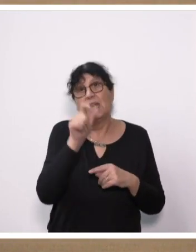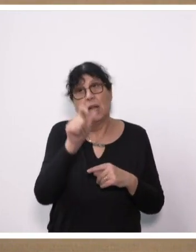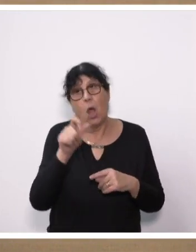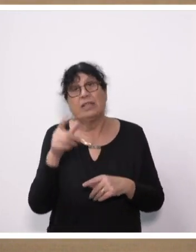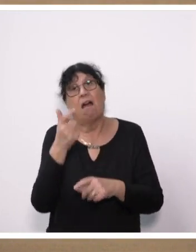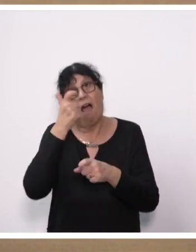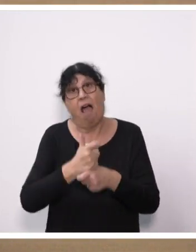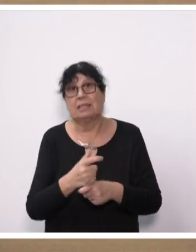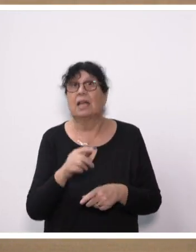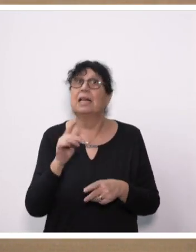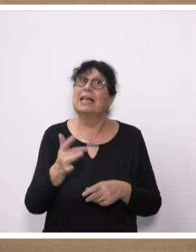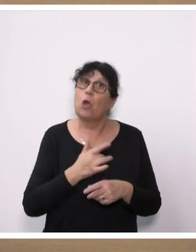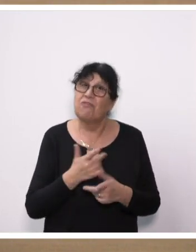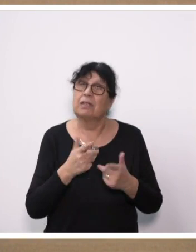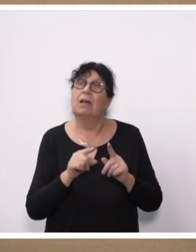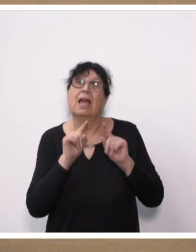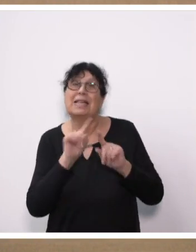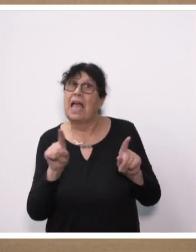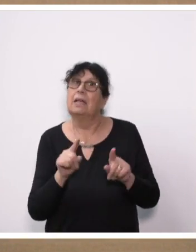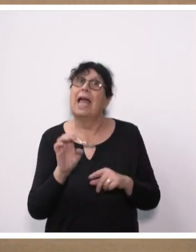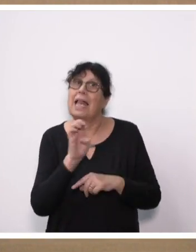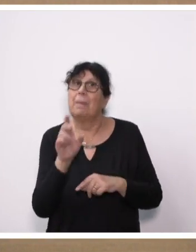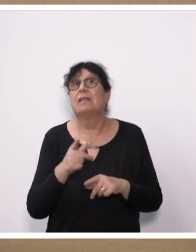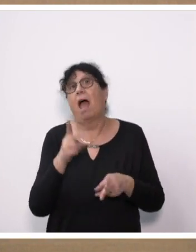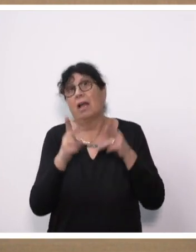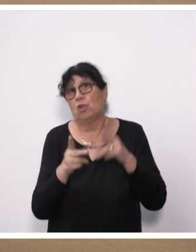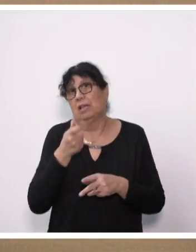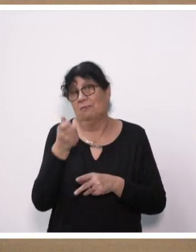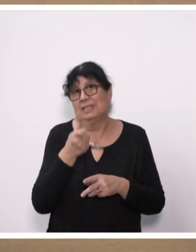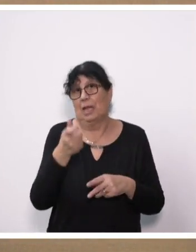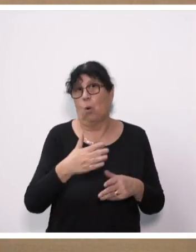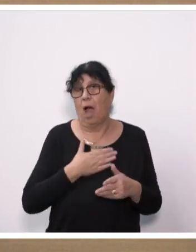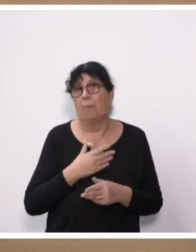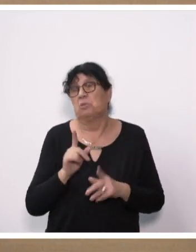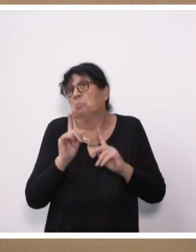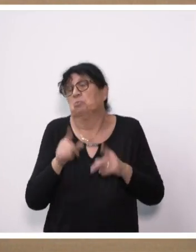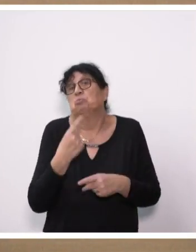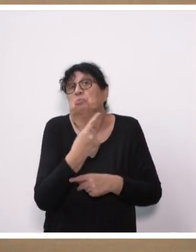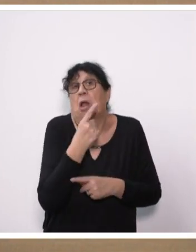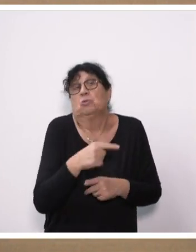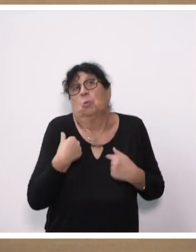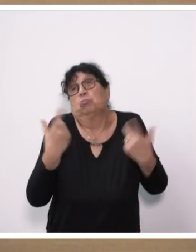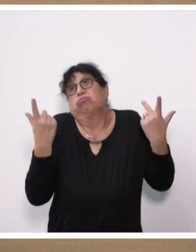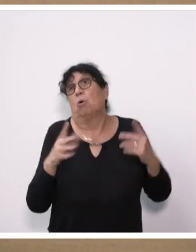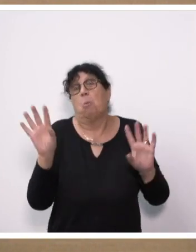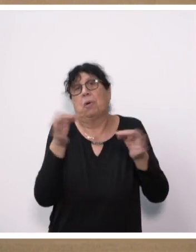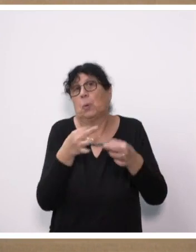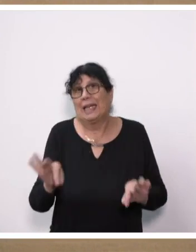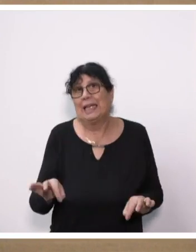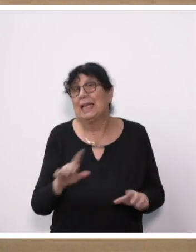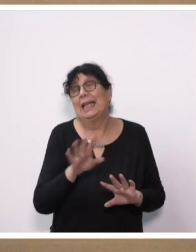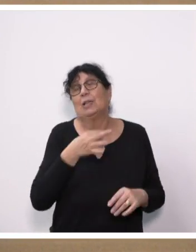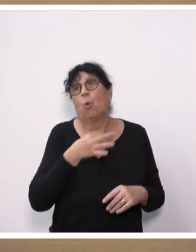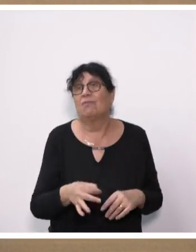die keine Elementarschadenversicherung abgeschlossen hatten. Sei es, weil sie eine solche nicht als notwendig gesehen hatten, wurde ja schon angesprochen,